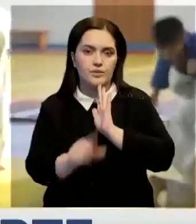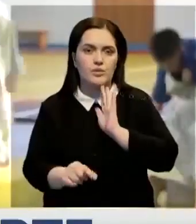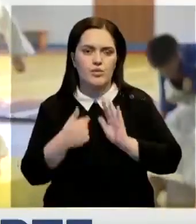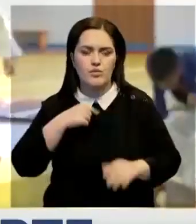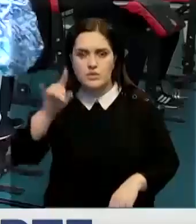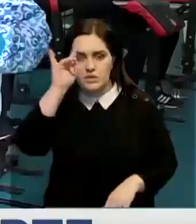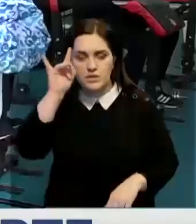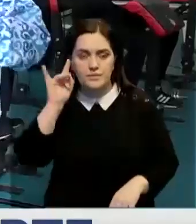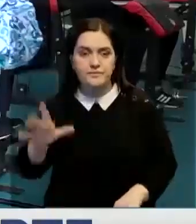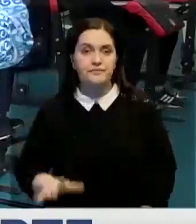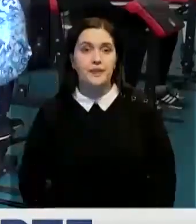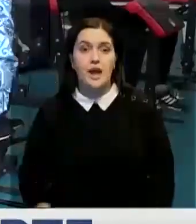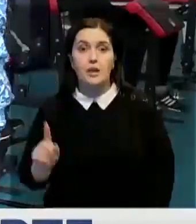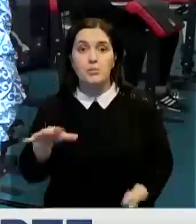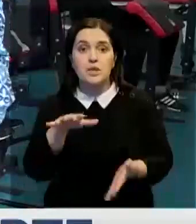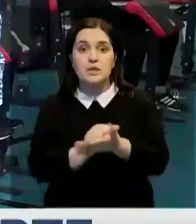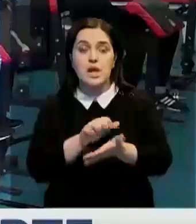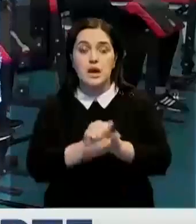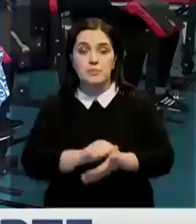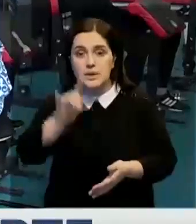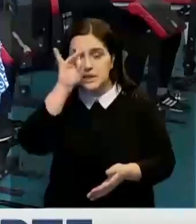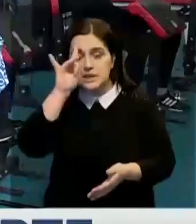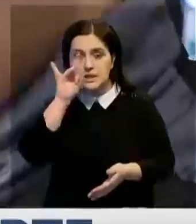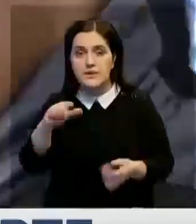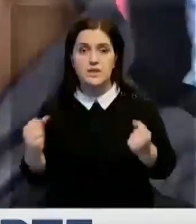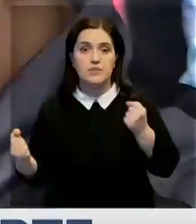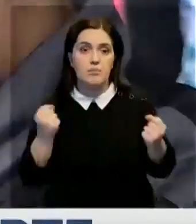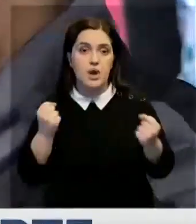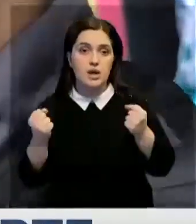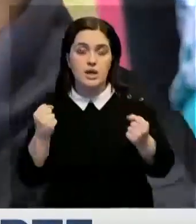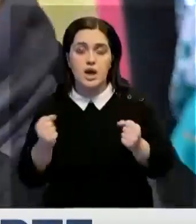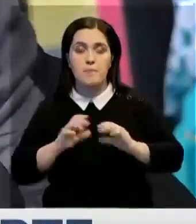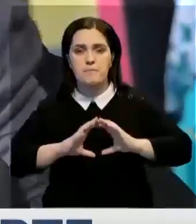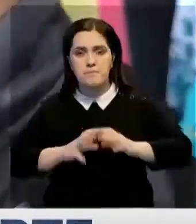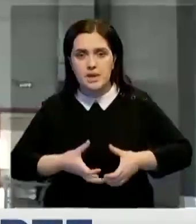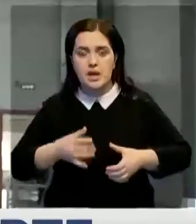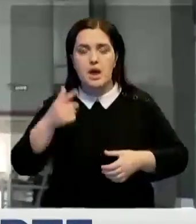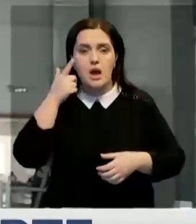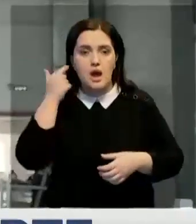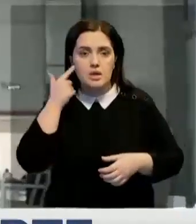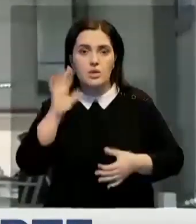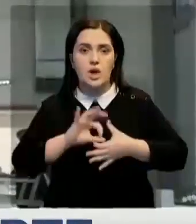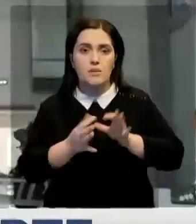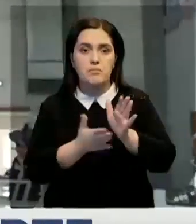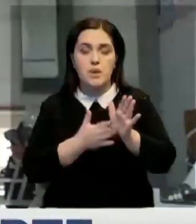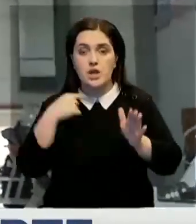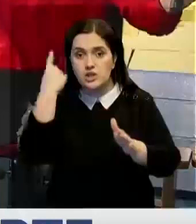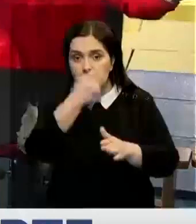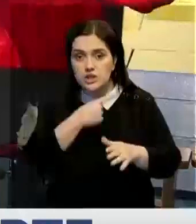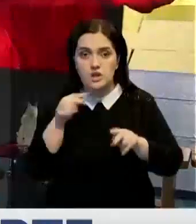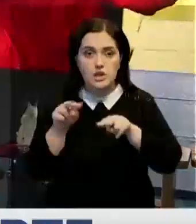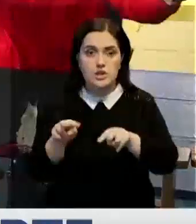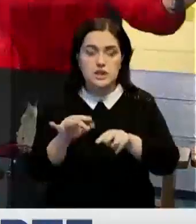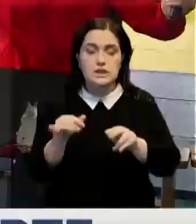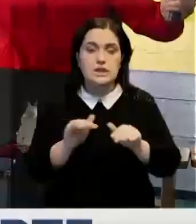знаменитостью. С ребятами будут заниматься известные в регионе спортсмены, чемпионы мира и Азии, олимпийские призеры. Личное шефство над детьми